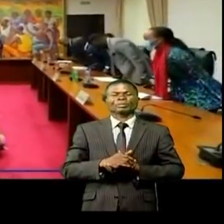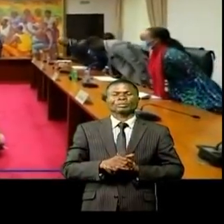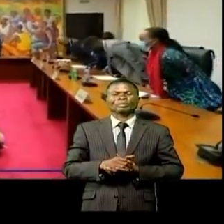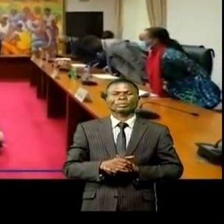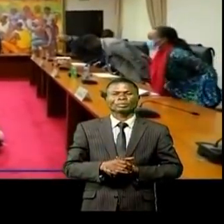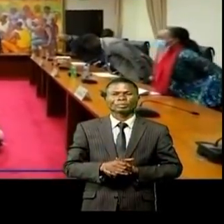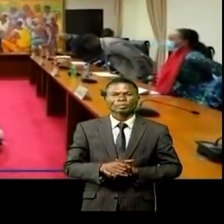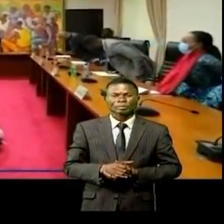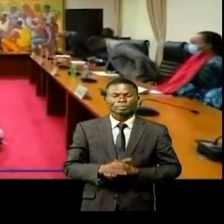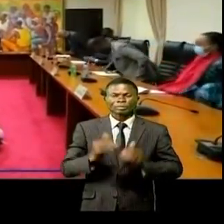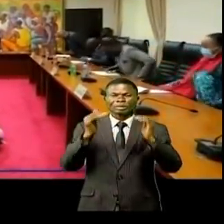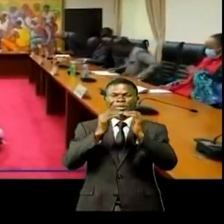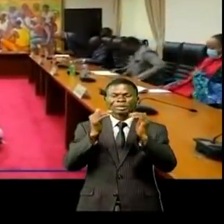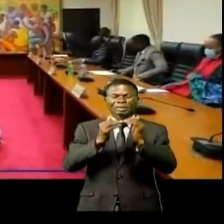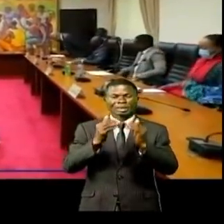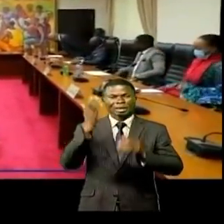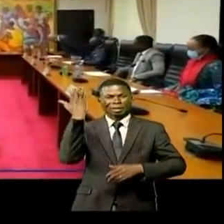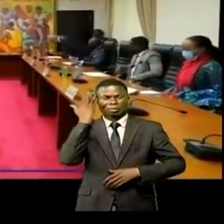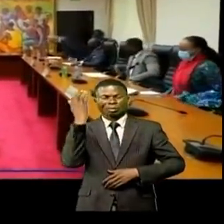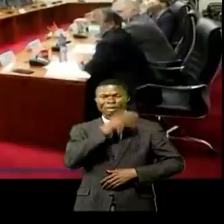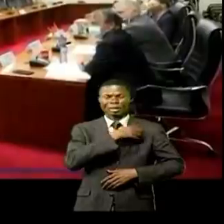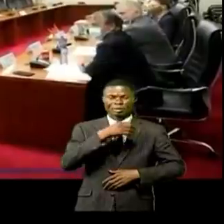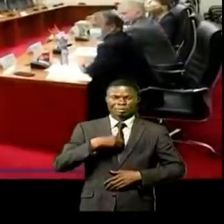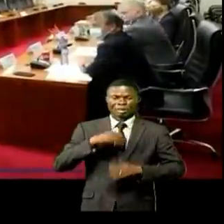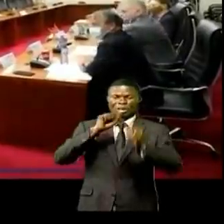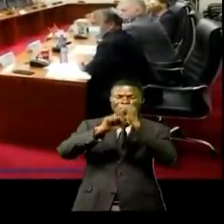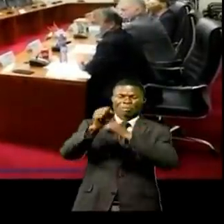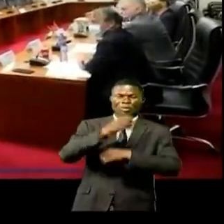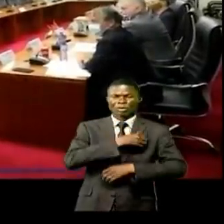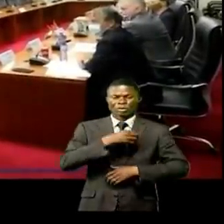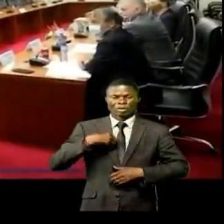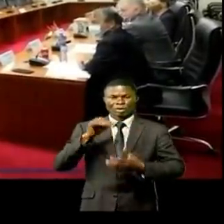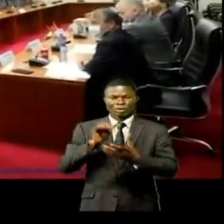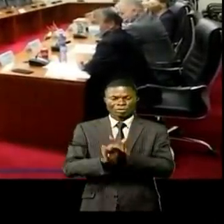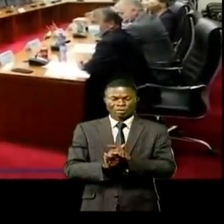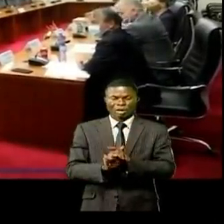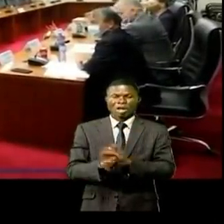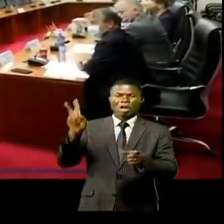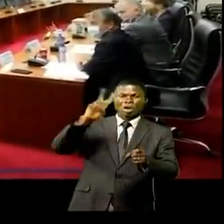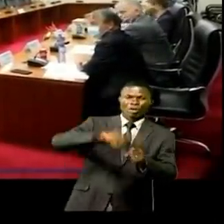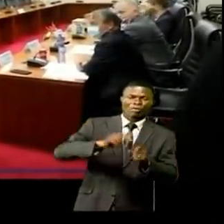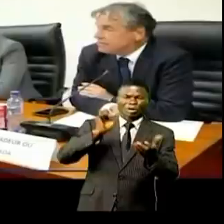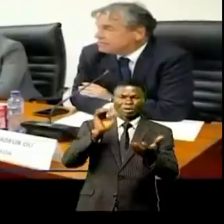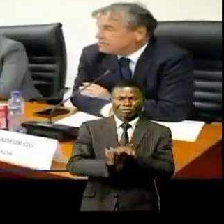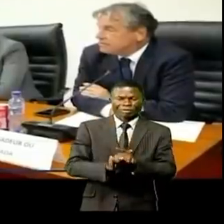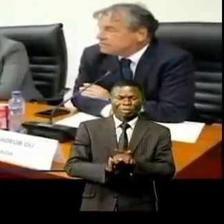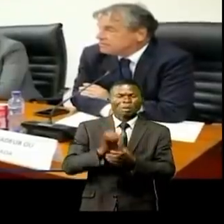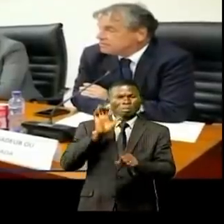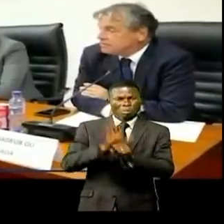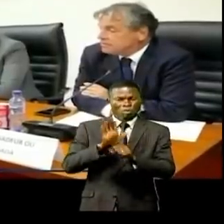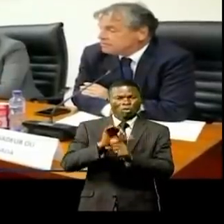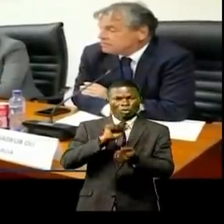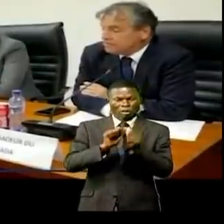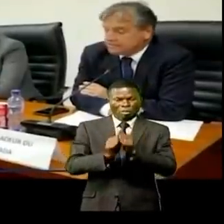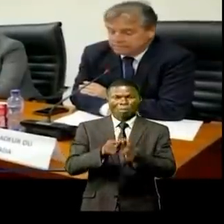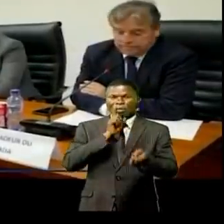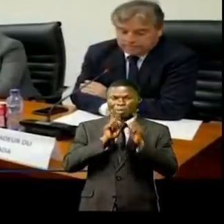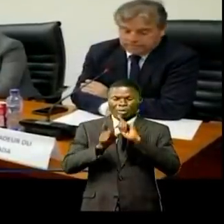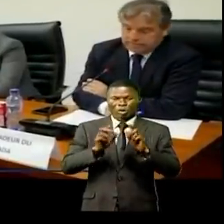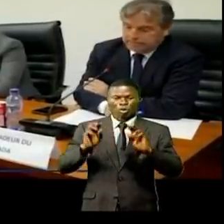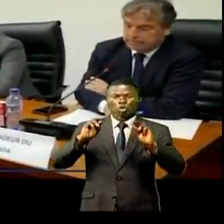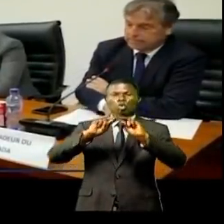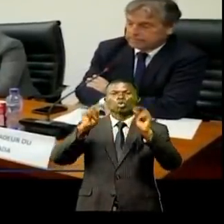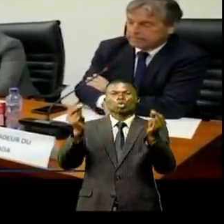L'égalité des sexes, la promotion de la femme et la question des violences faites à la femme, autant des sujets qui ont conduit une